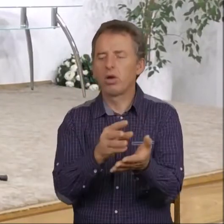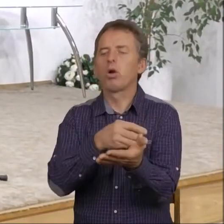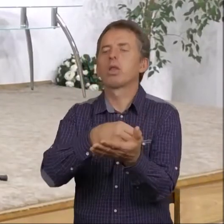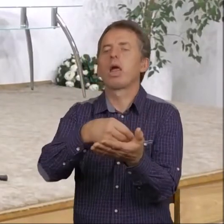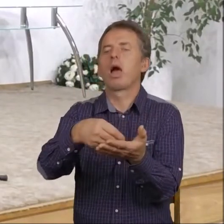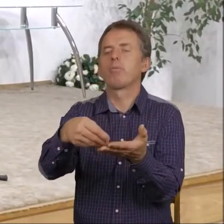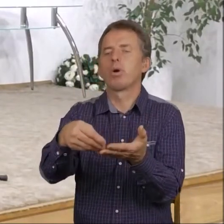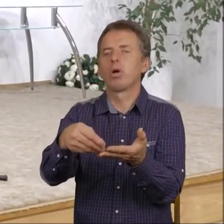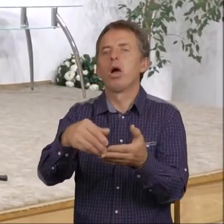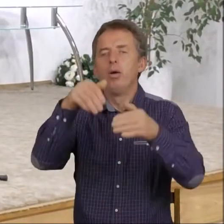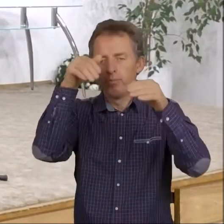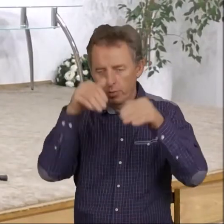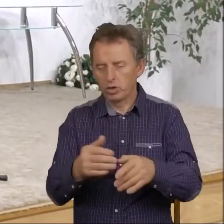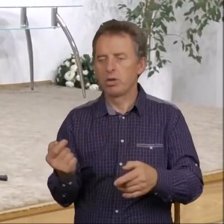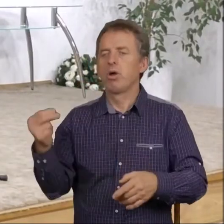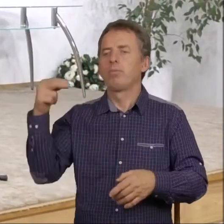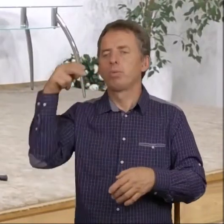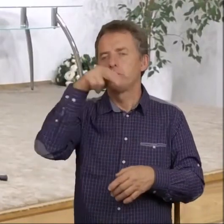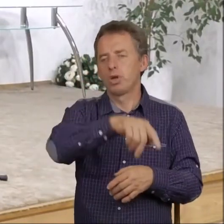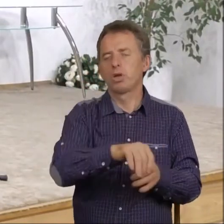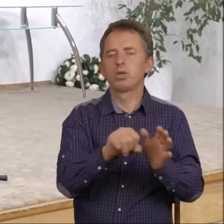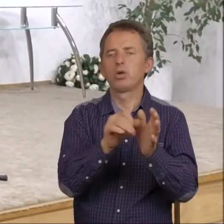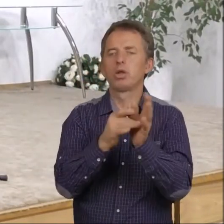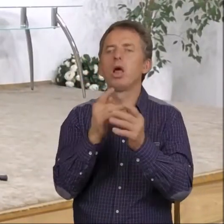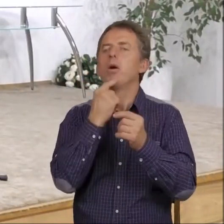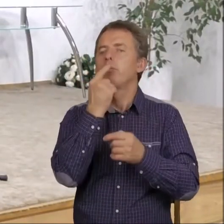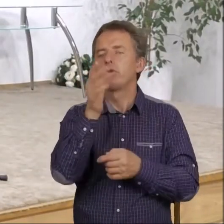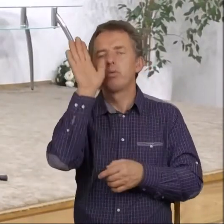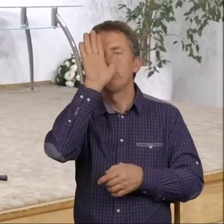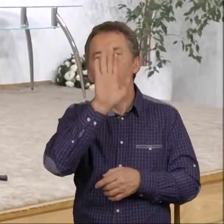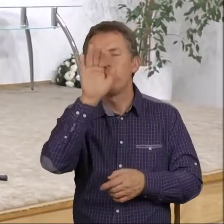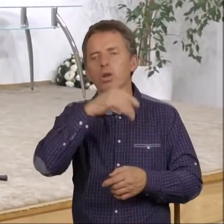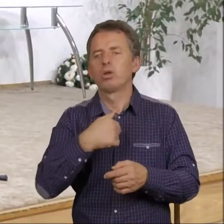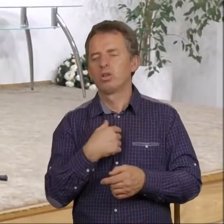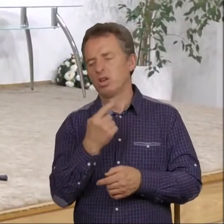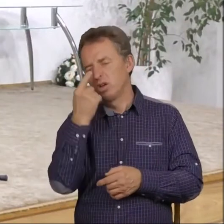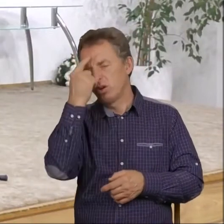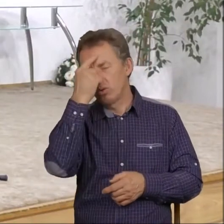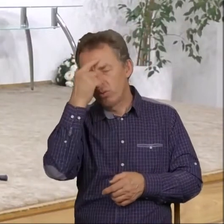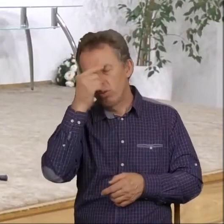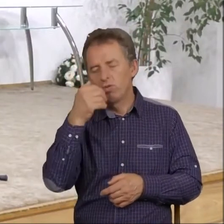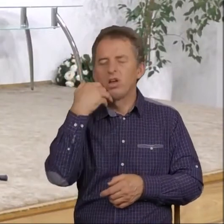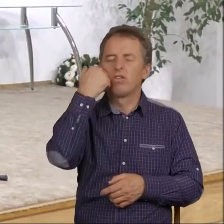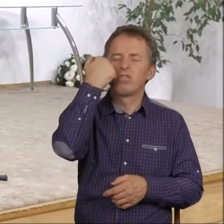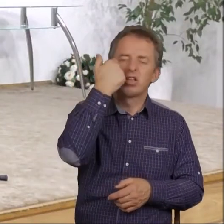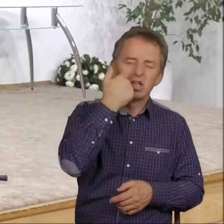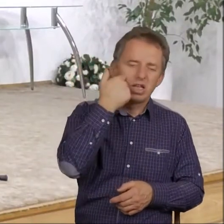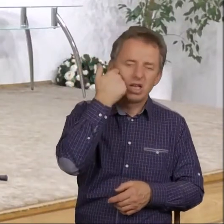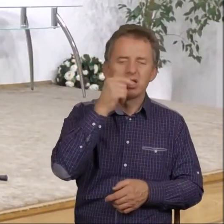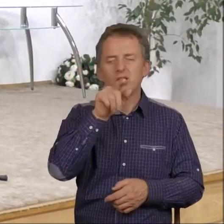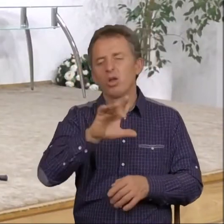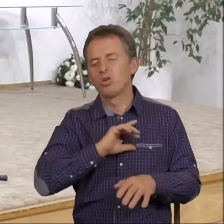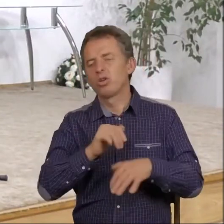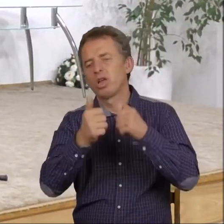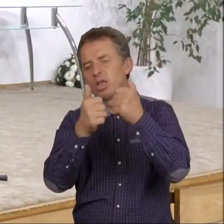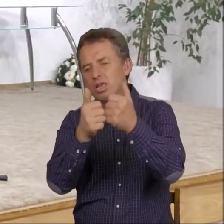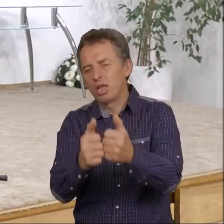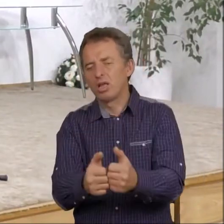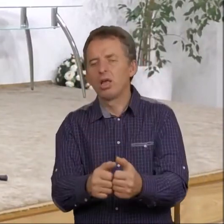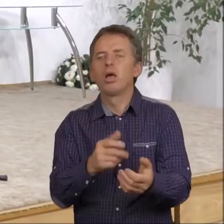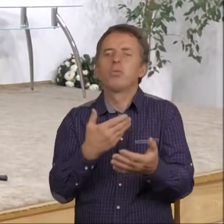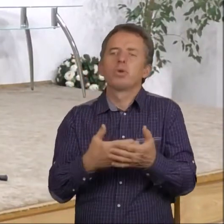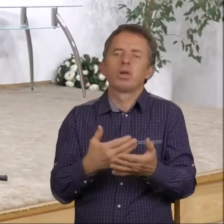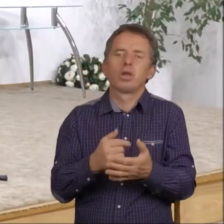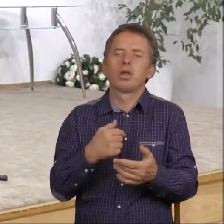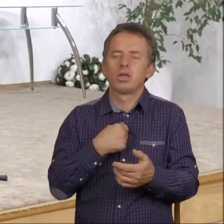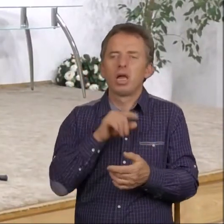I możemy do Niego przyjść i powiedzieć, Boże, jest mi głupio, jest mi wstyd z powodu tego, co się stało, ale przecież wiem,